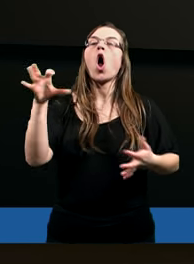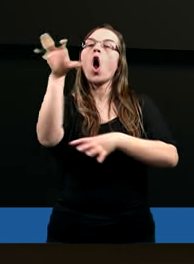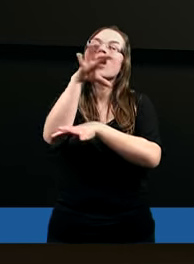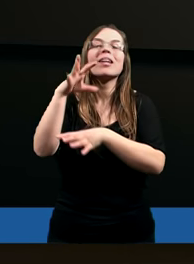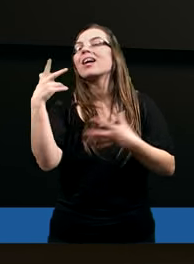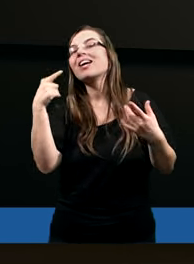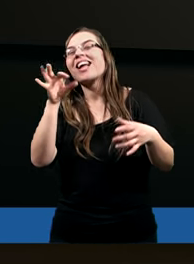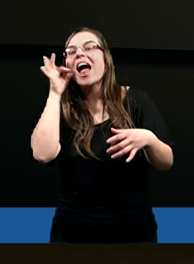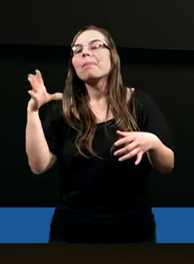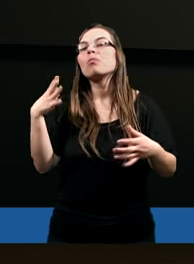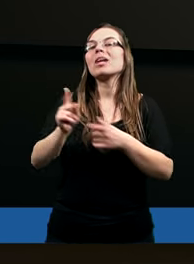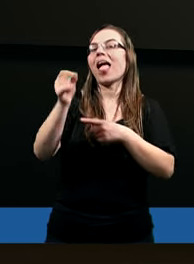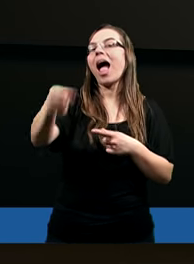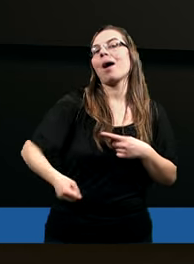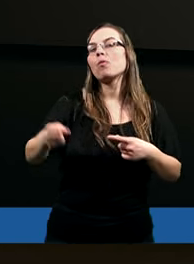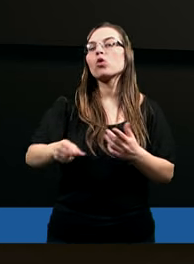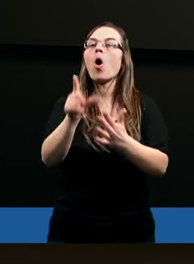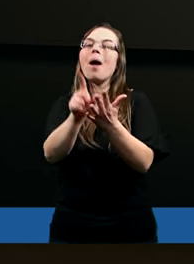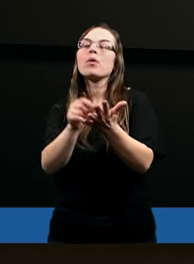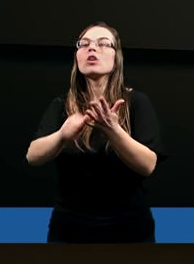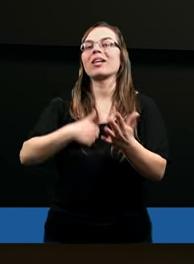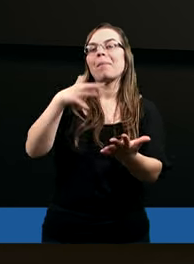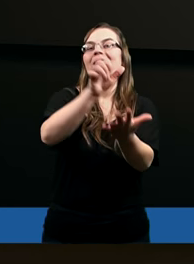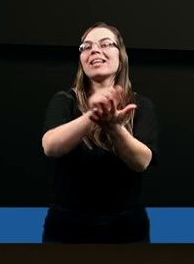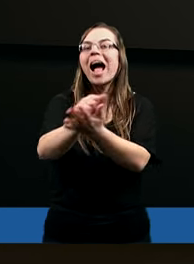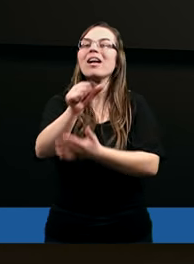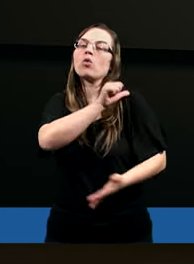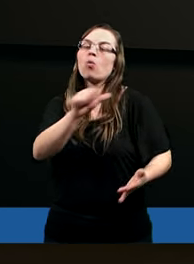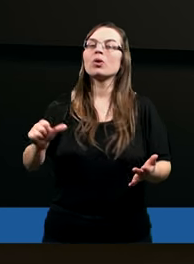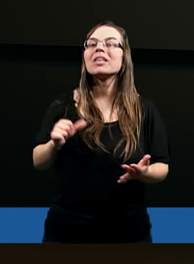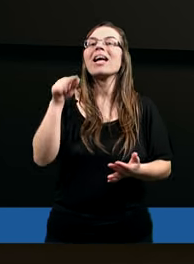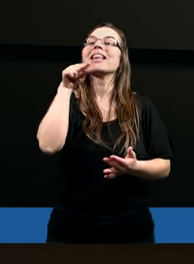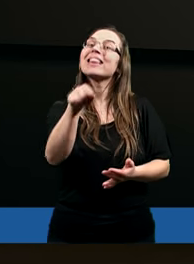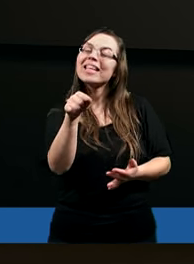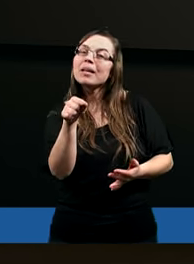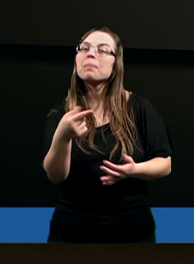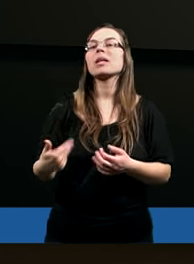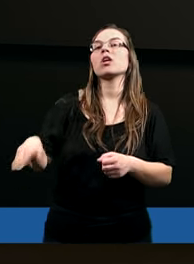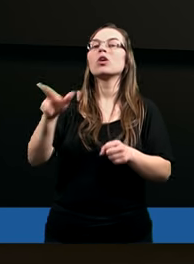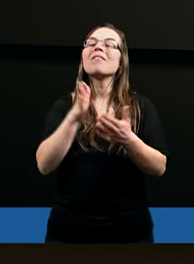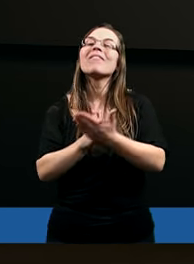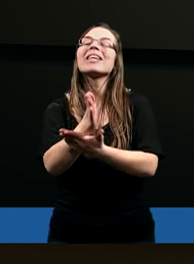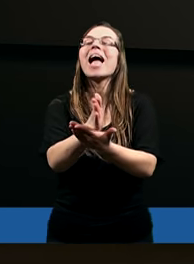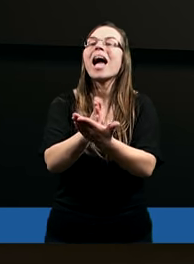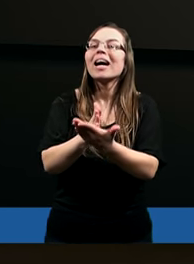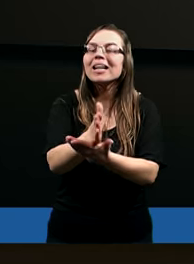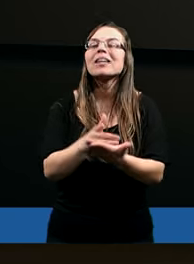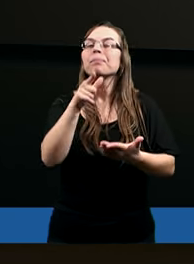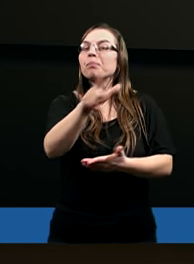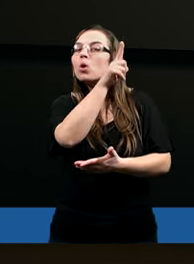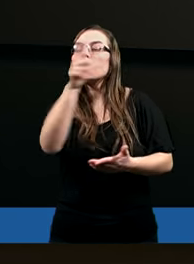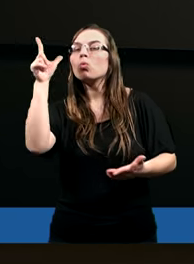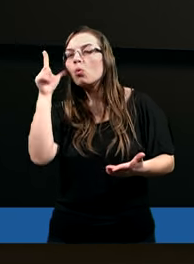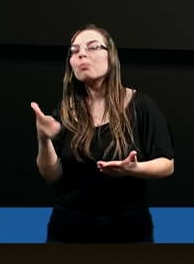Czy nie lepiej byłoby dla apostoła Piotra, żeby zajął się tymi wiernymi, czy tymi